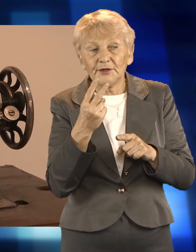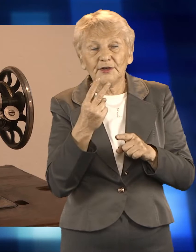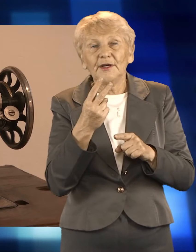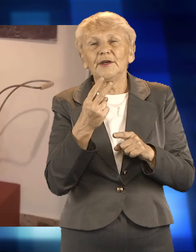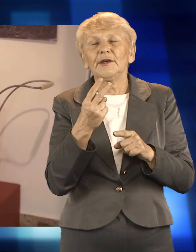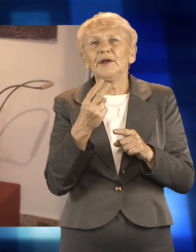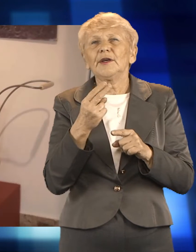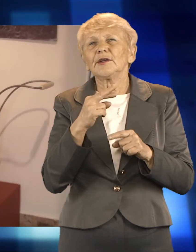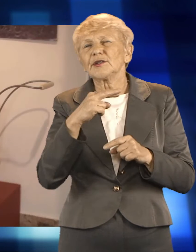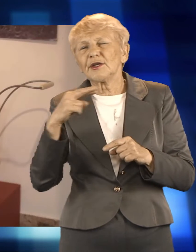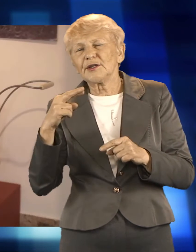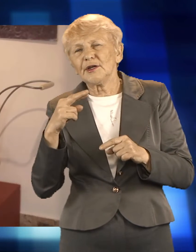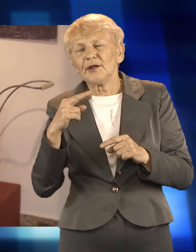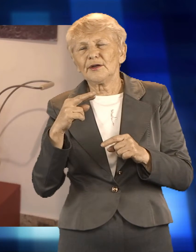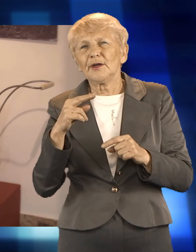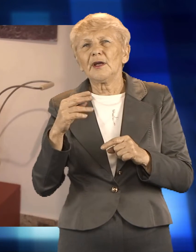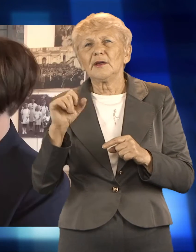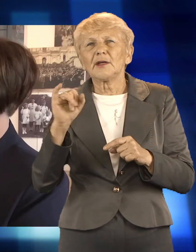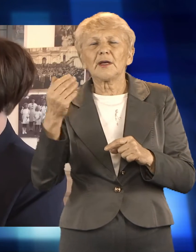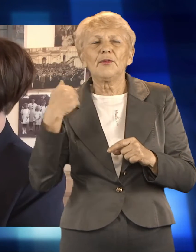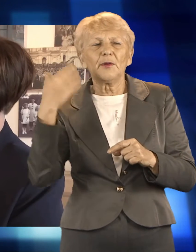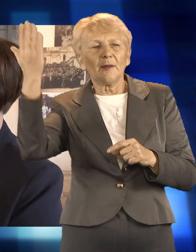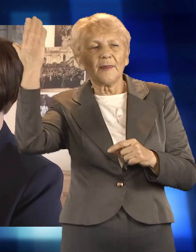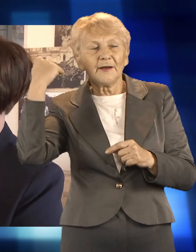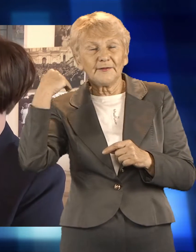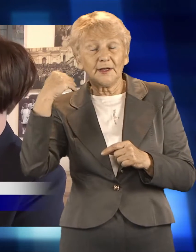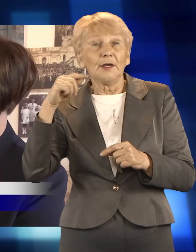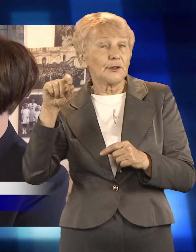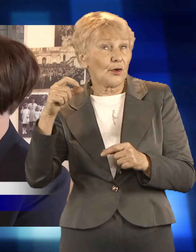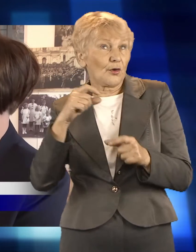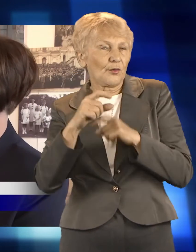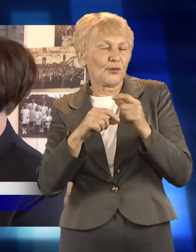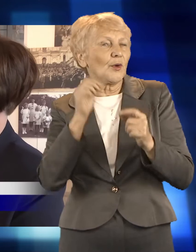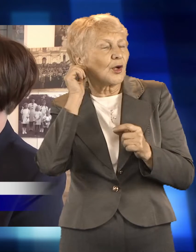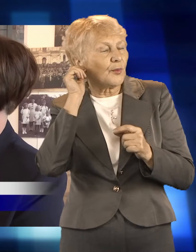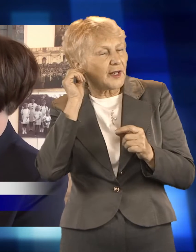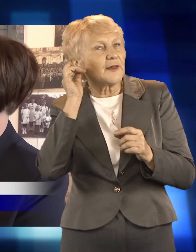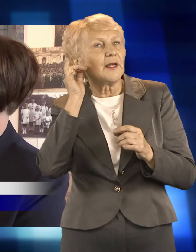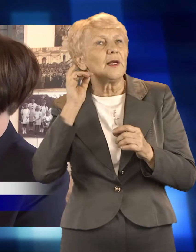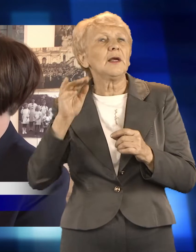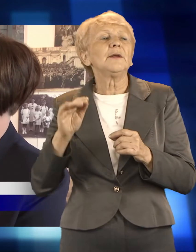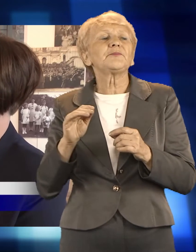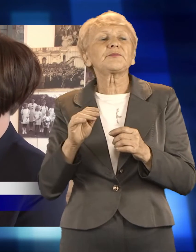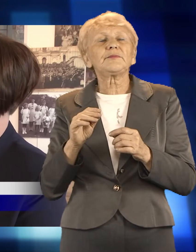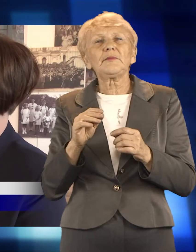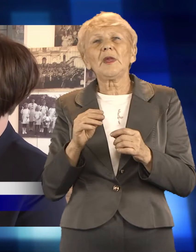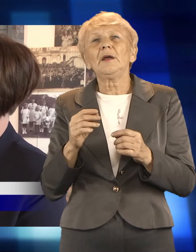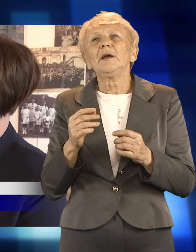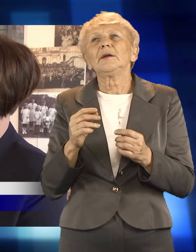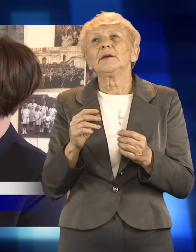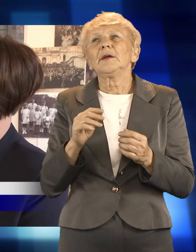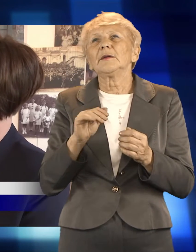codziennego użytku z tamtych czasów. Wszystko to, co jest związane z kobietą, przede wszystkim związane z